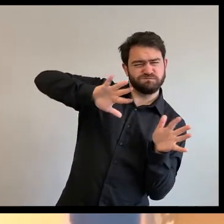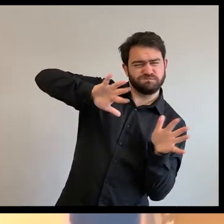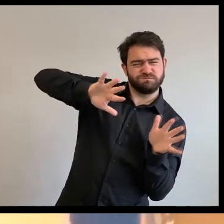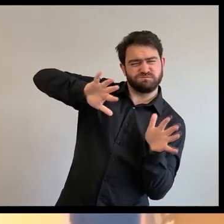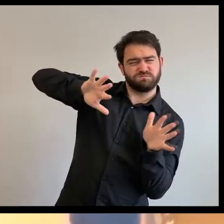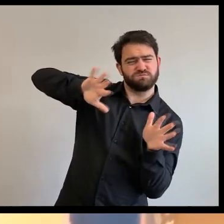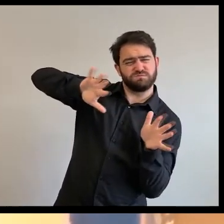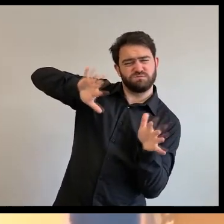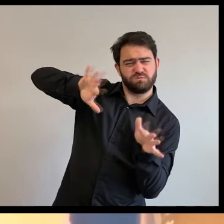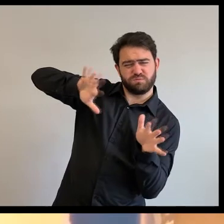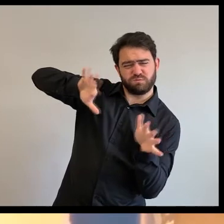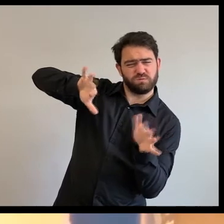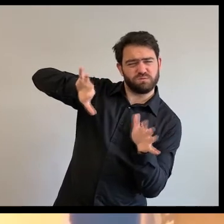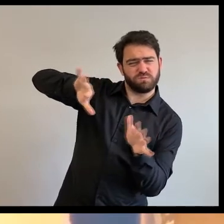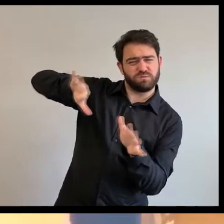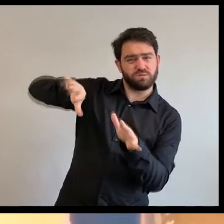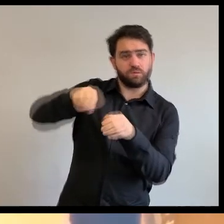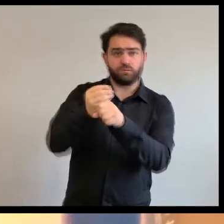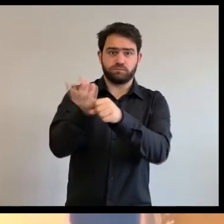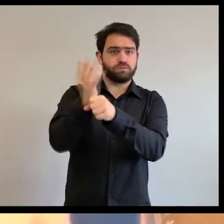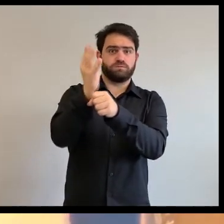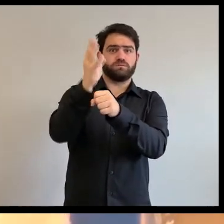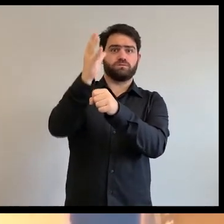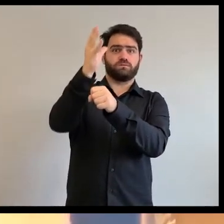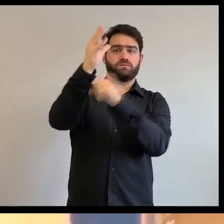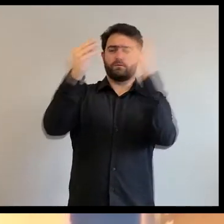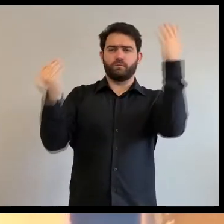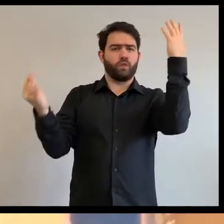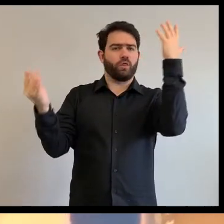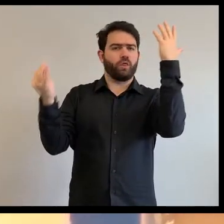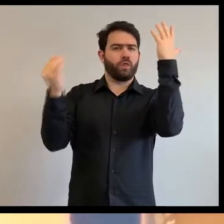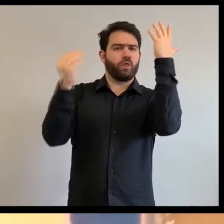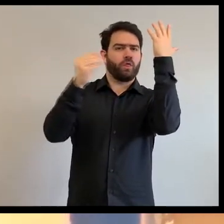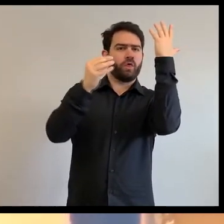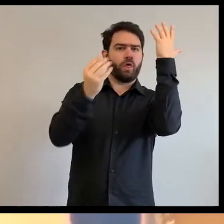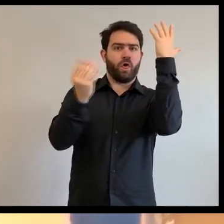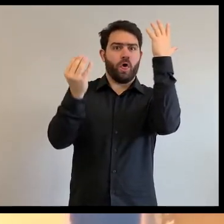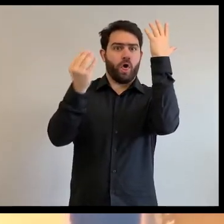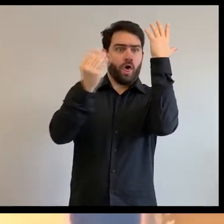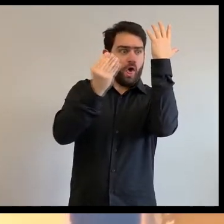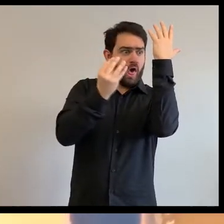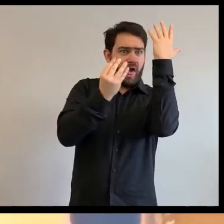Et le feu, il est devenu un peu plus grand, il est devenu moyen.